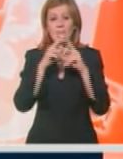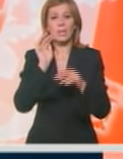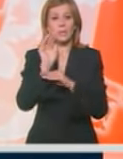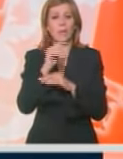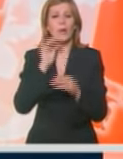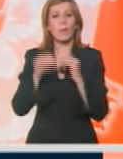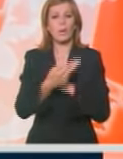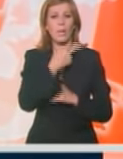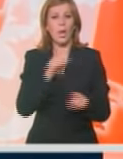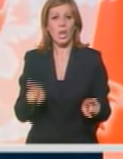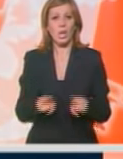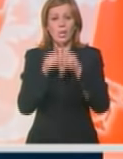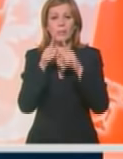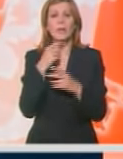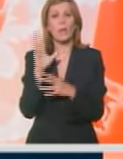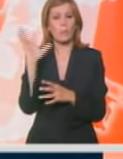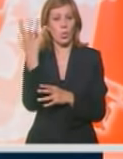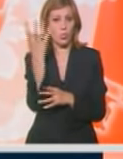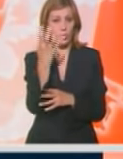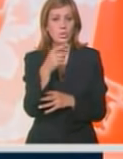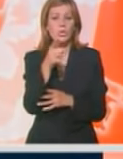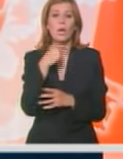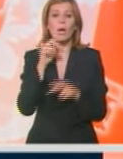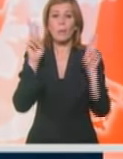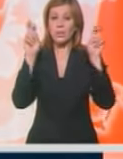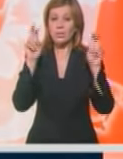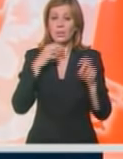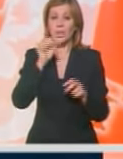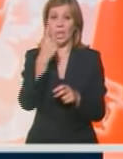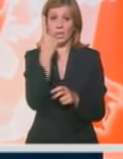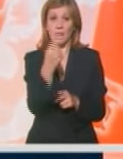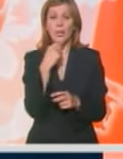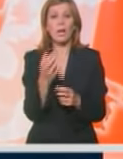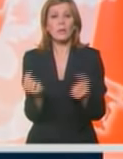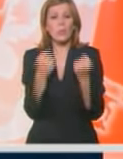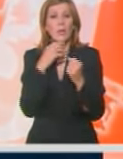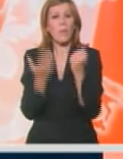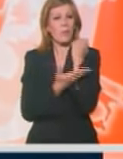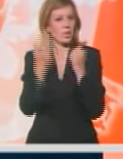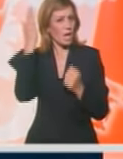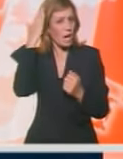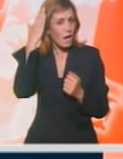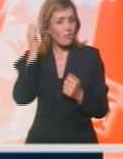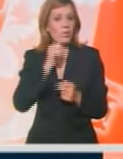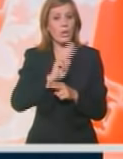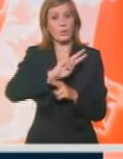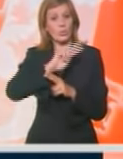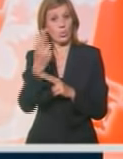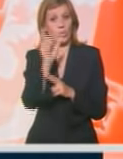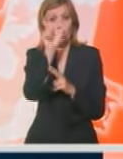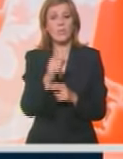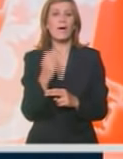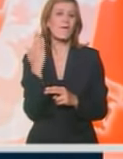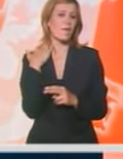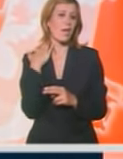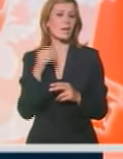portparolka hitne pomoći Nada Macura. Ona je precizirala da je jedna osoba zadobila povredu glave, dok je druga osoba povredila